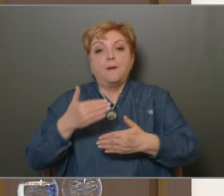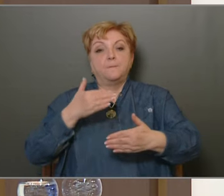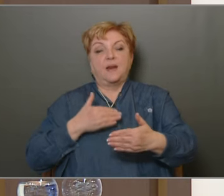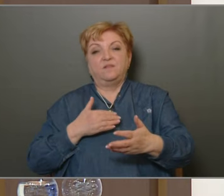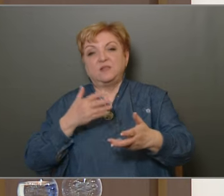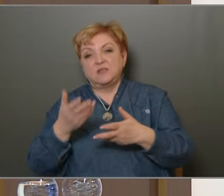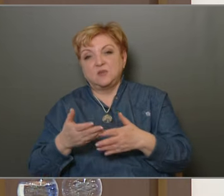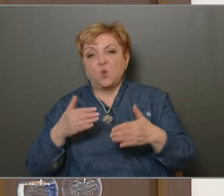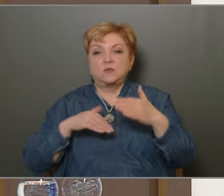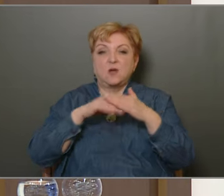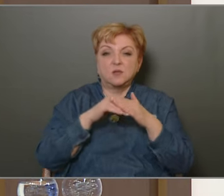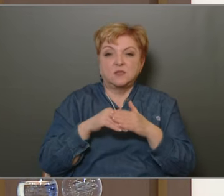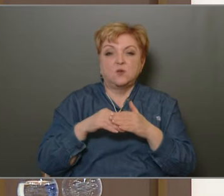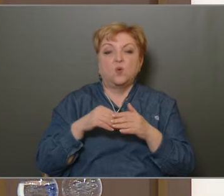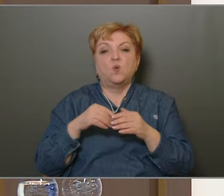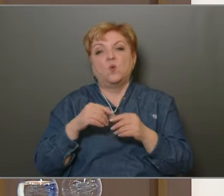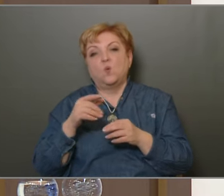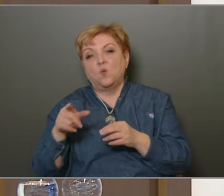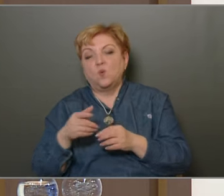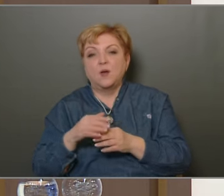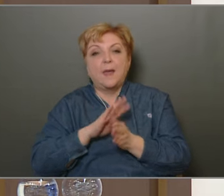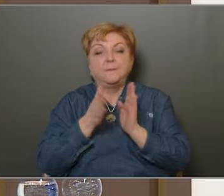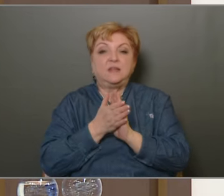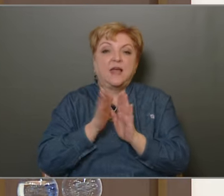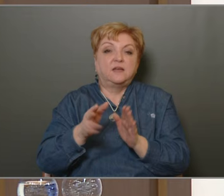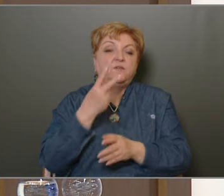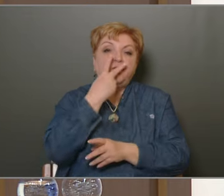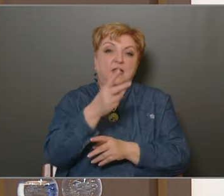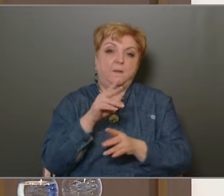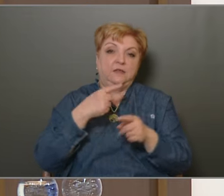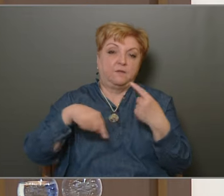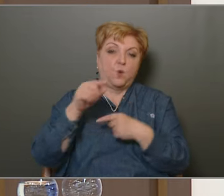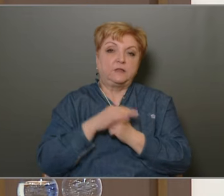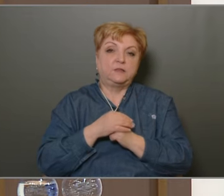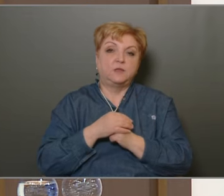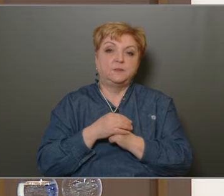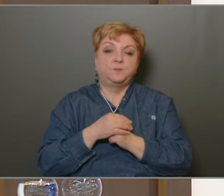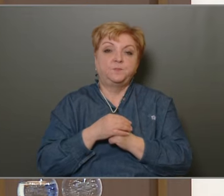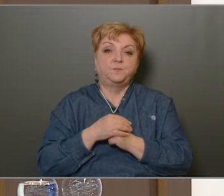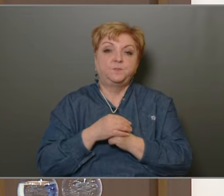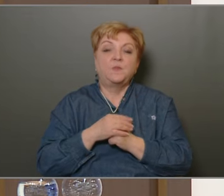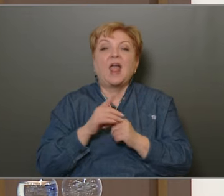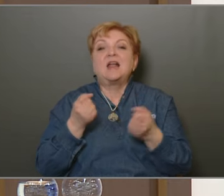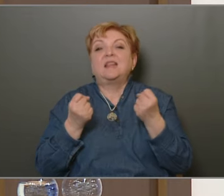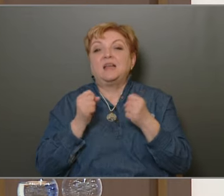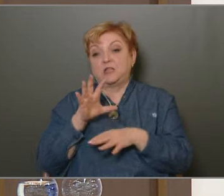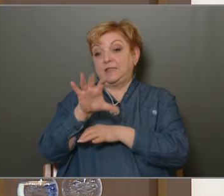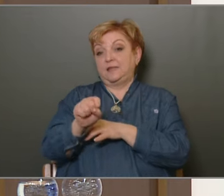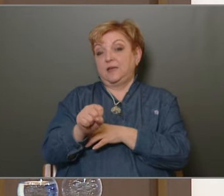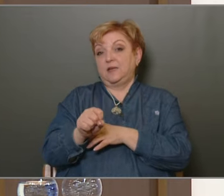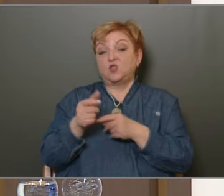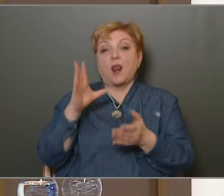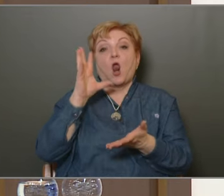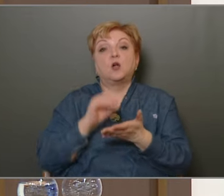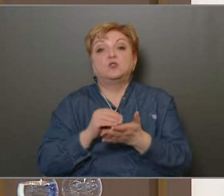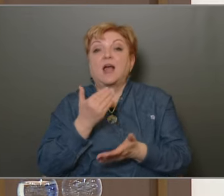prevenció, edukáció, szankció három szögben mozgunk, mindegyikre nagy figyelmet kell fordítani. Itt nagyon nehéz a tettenérés, és